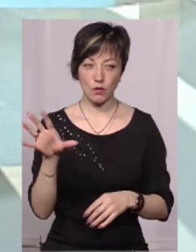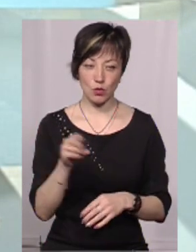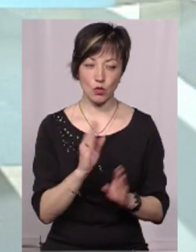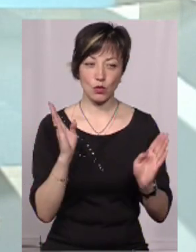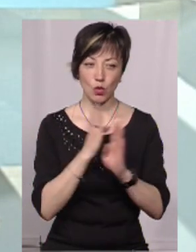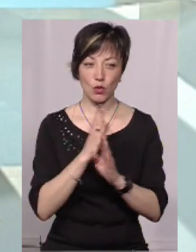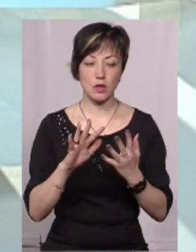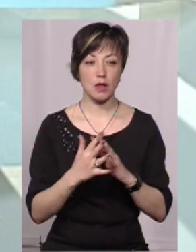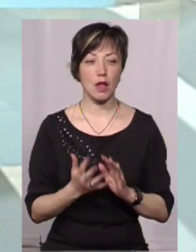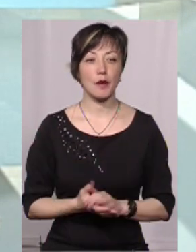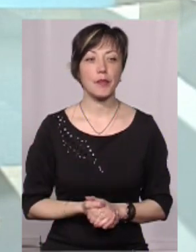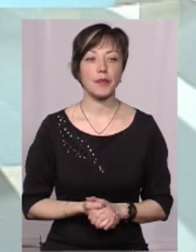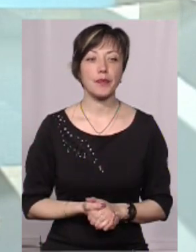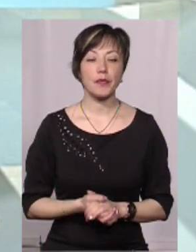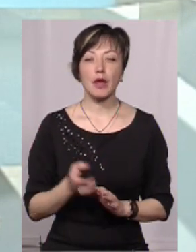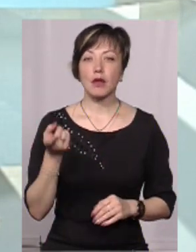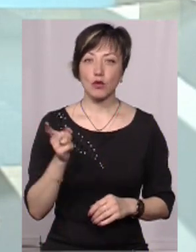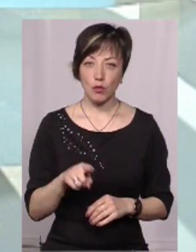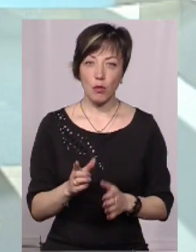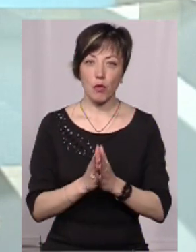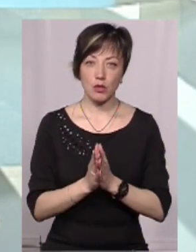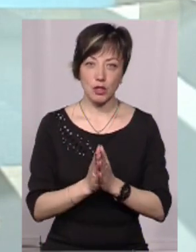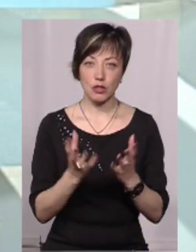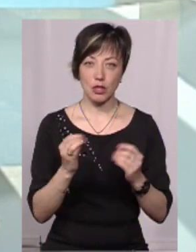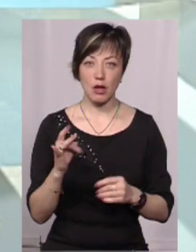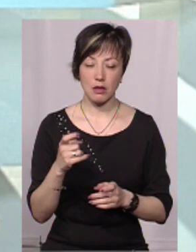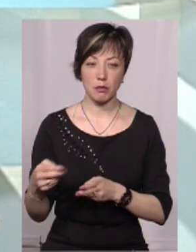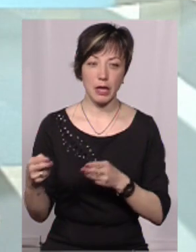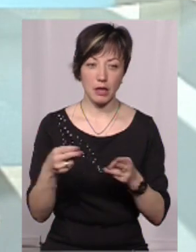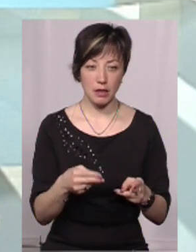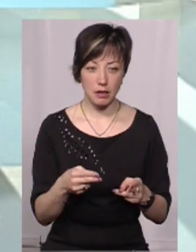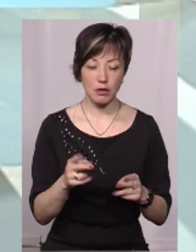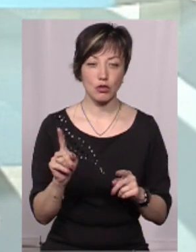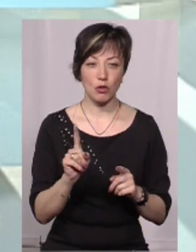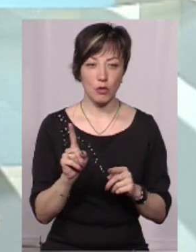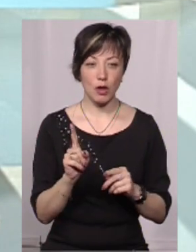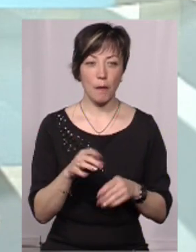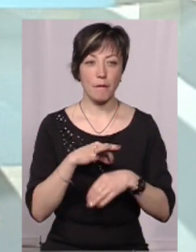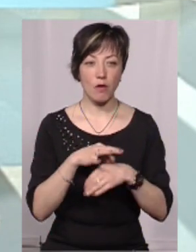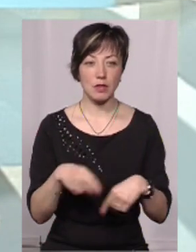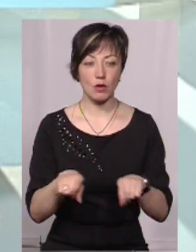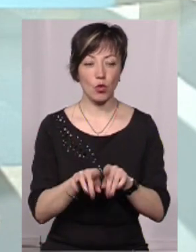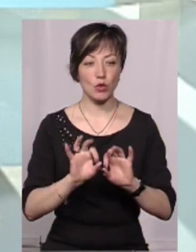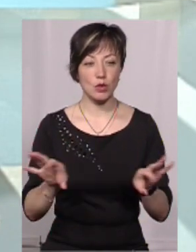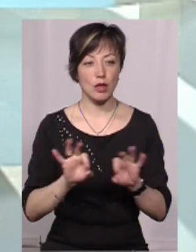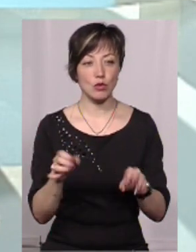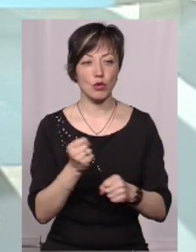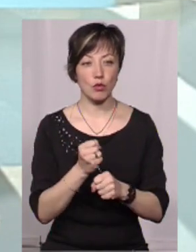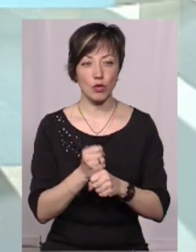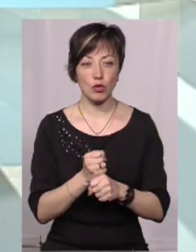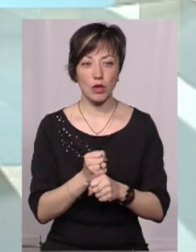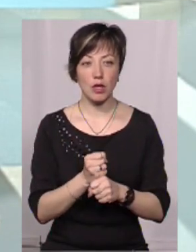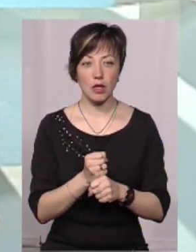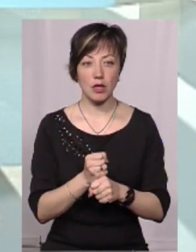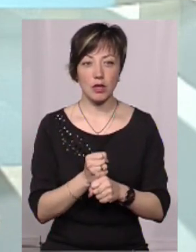за усю цю громаду. І тому попросили ще раз приїхати, щоб провести таку роз'ясненню роботу